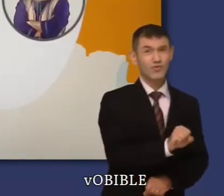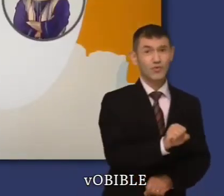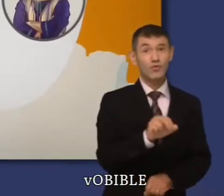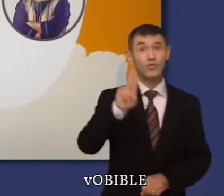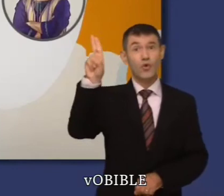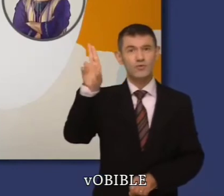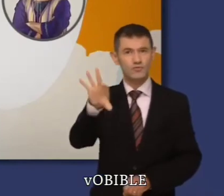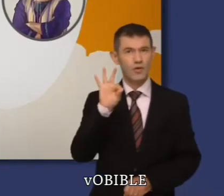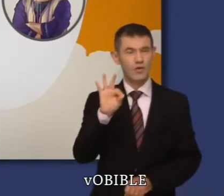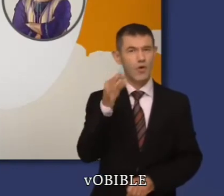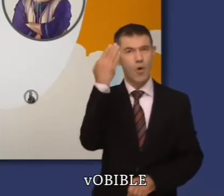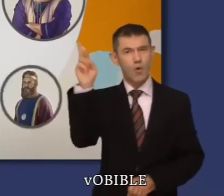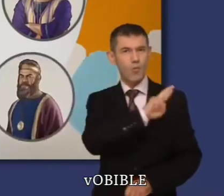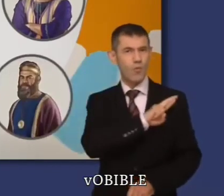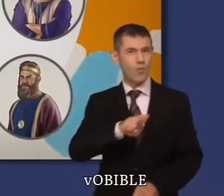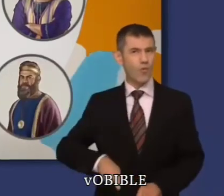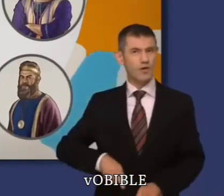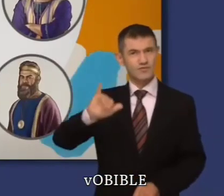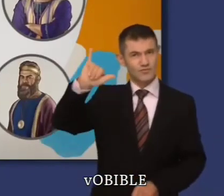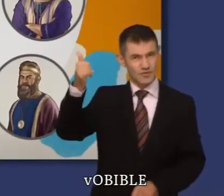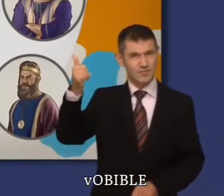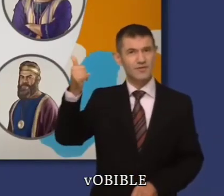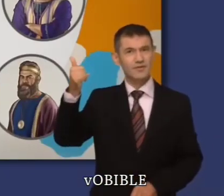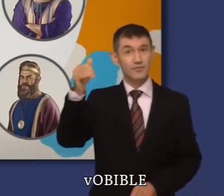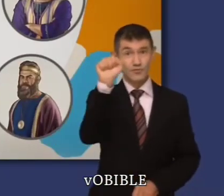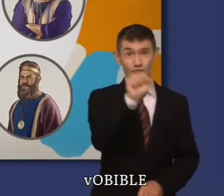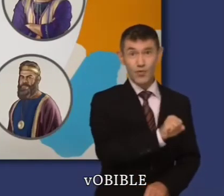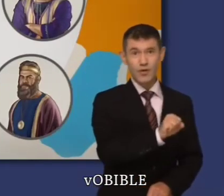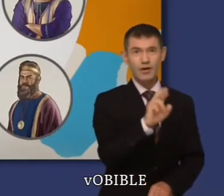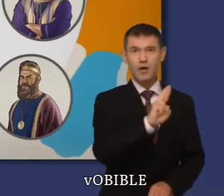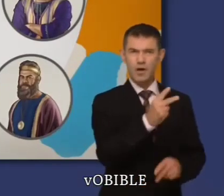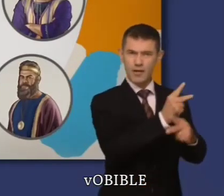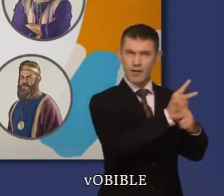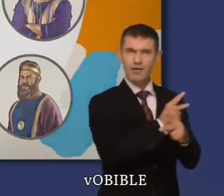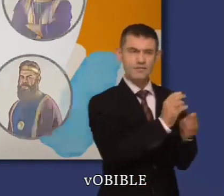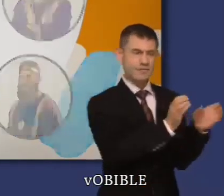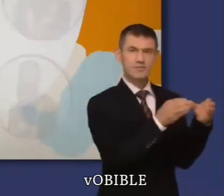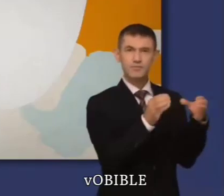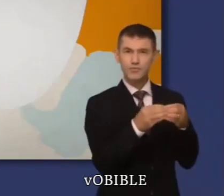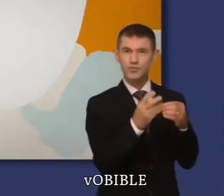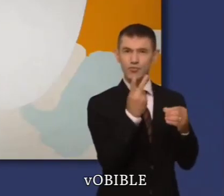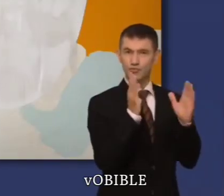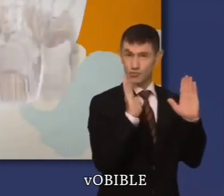Jéroboam leur roi. Roboam, lui, règne uniquement sur les tribus de Judas et de Benjamin.